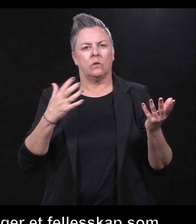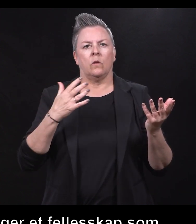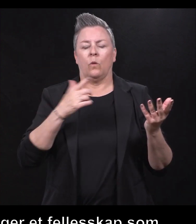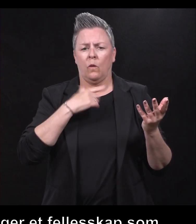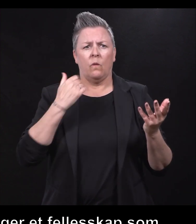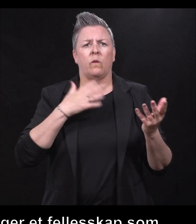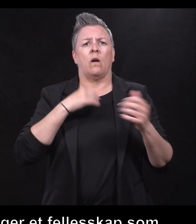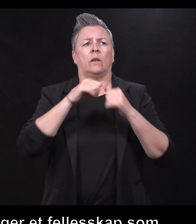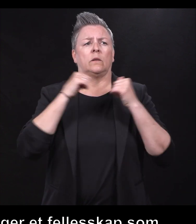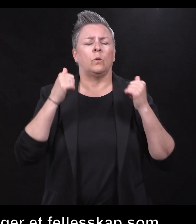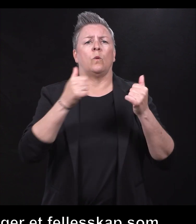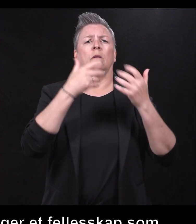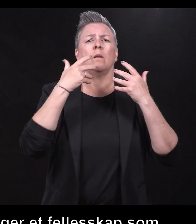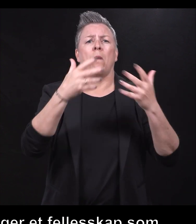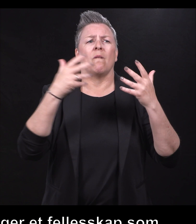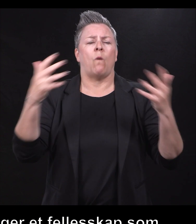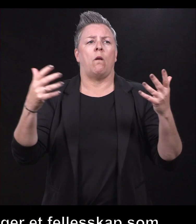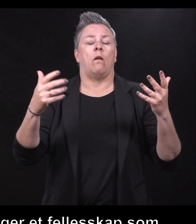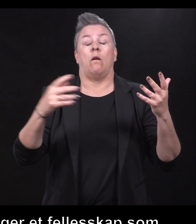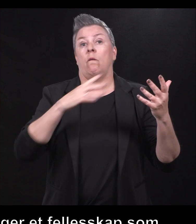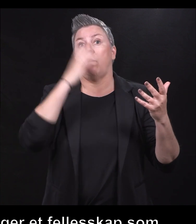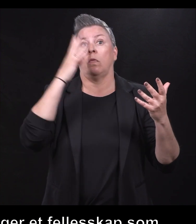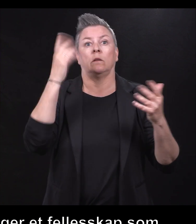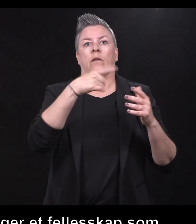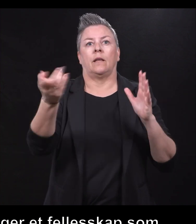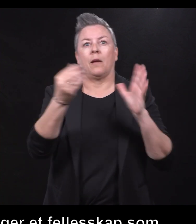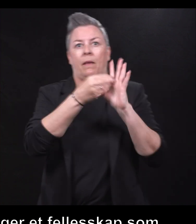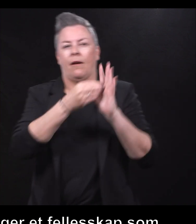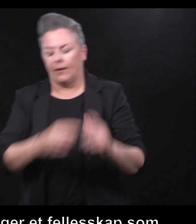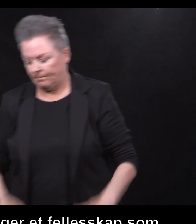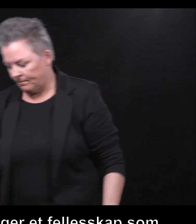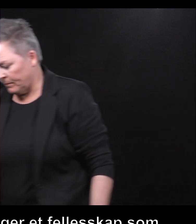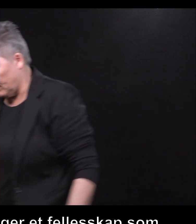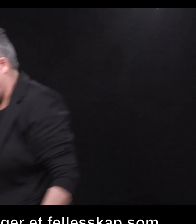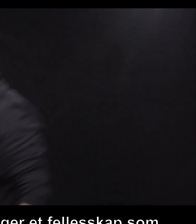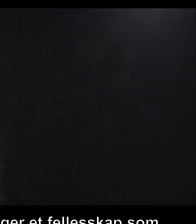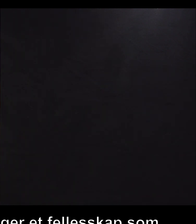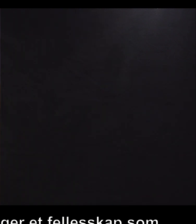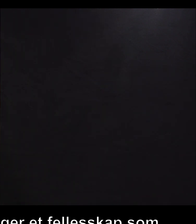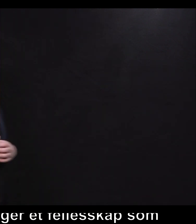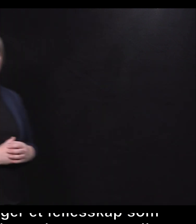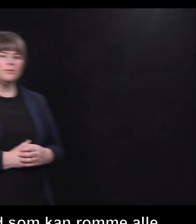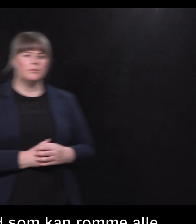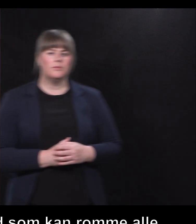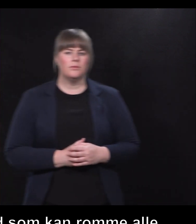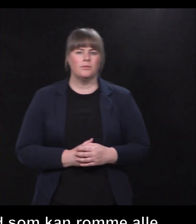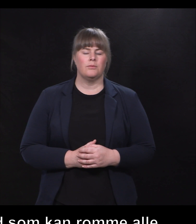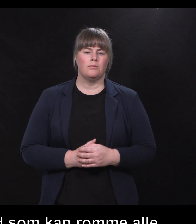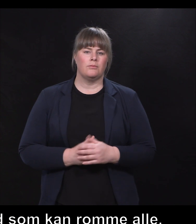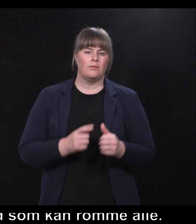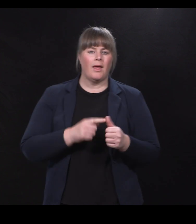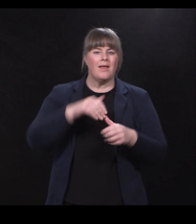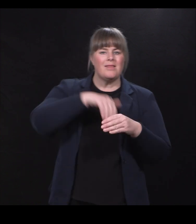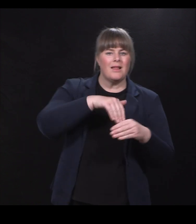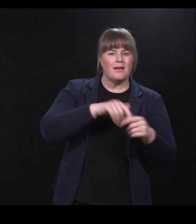og at dere bidrar til det, er helt fantastisk. Ja. Ja. Det er jo deltakelse, aktivitet og mestring,